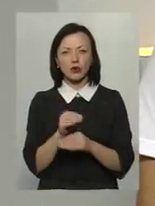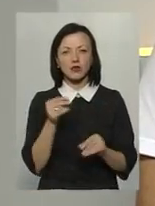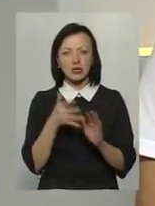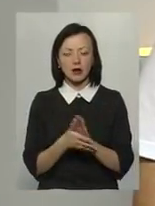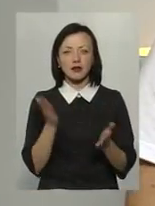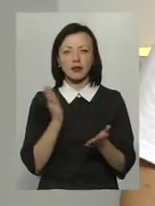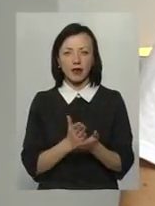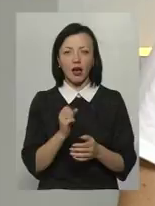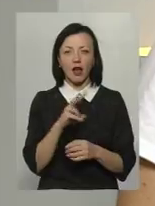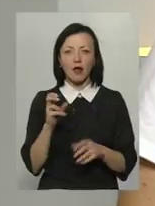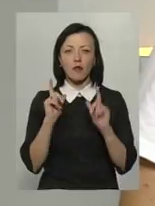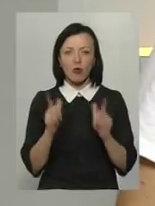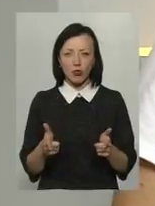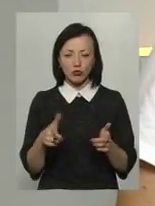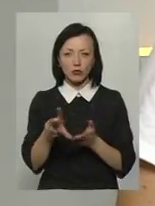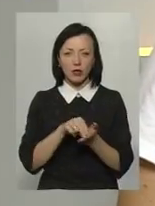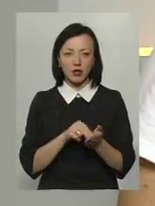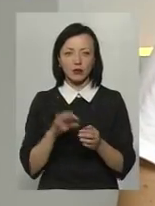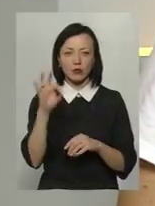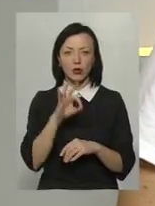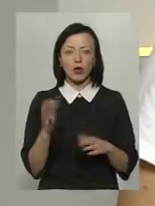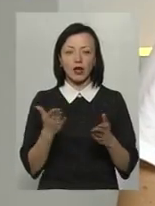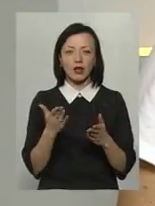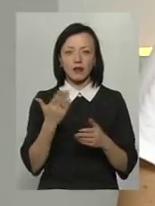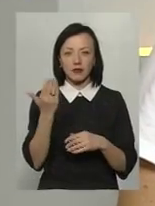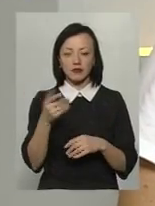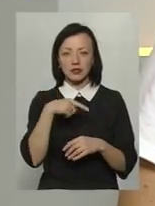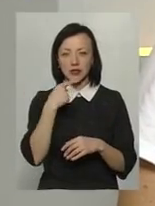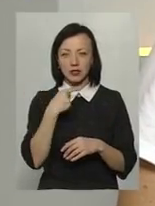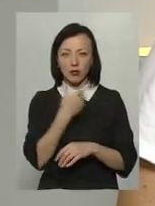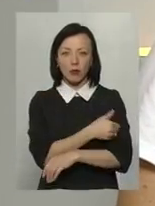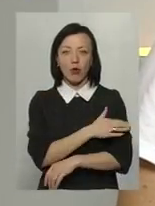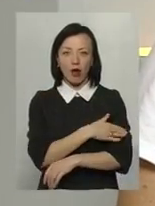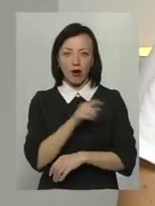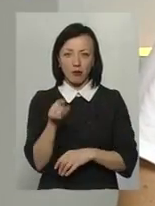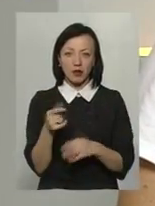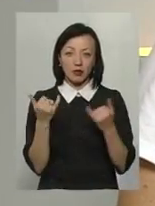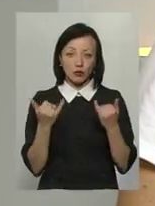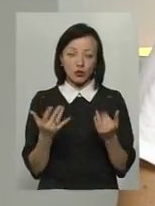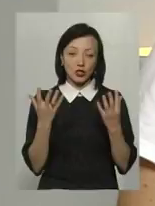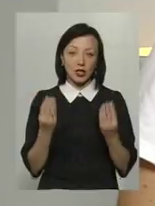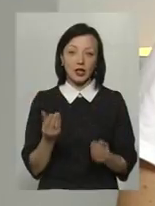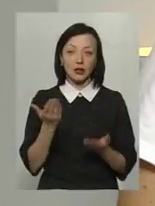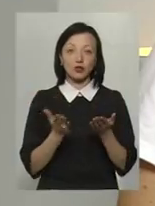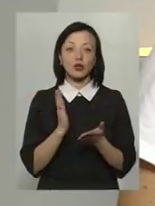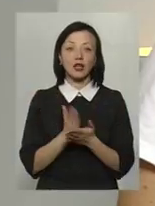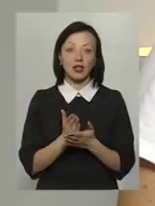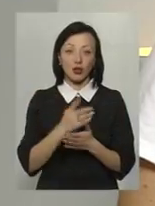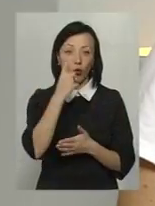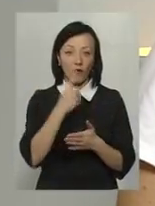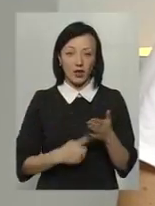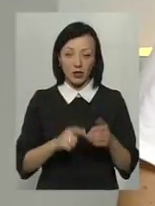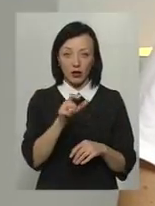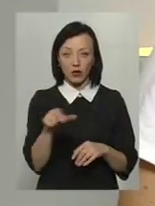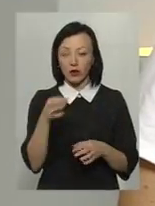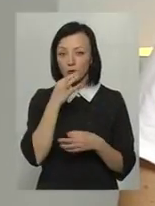що є. Але я погоджуюся з тим прикладом, про який озвучивав Пан Федір, з тим поляком. На сьогоднішній день, якщо є кредит довіри і